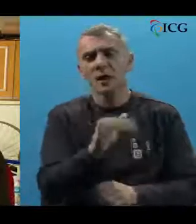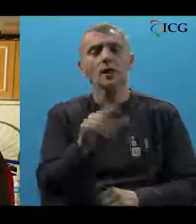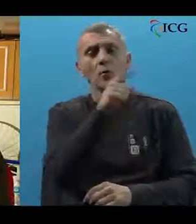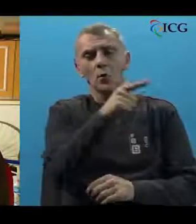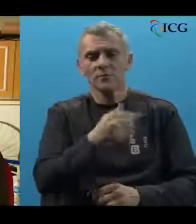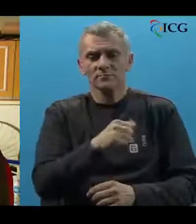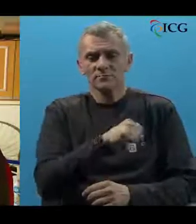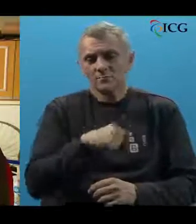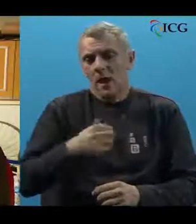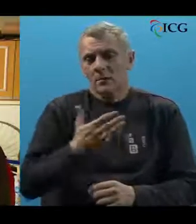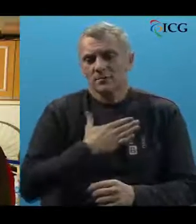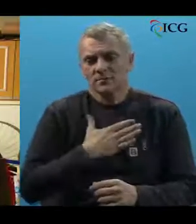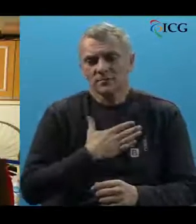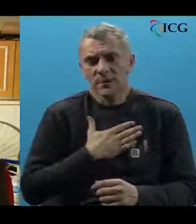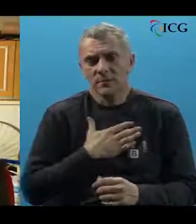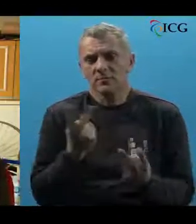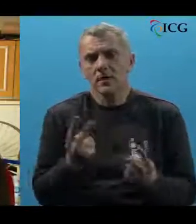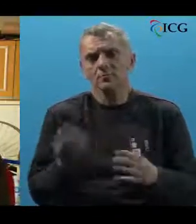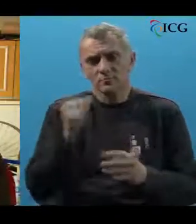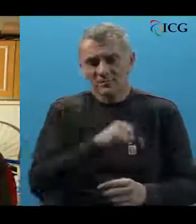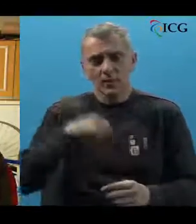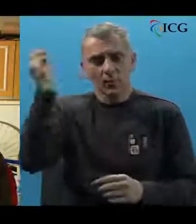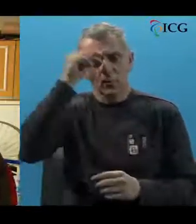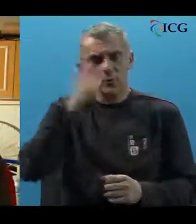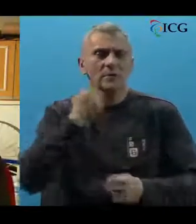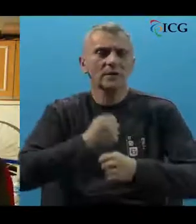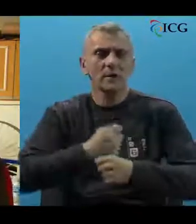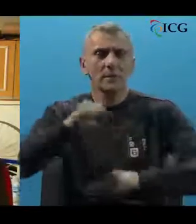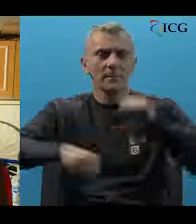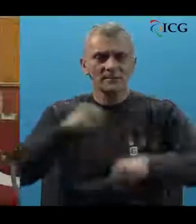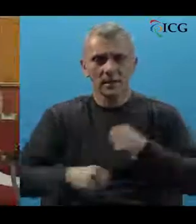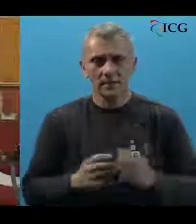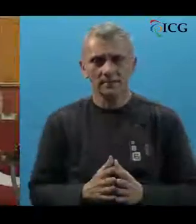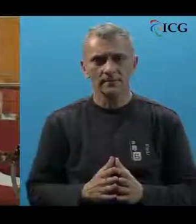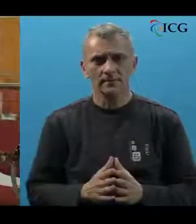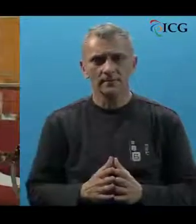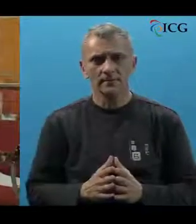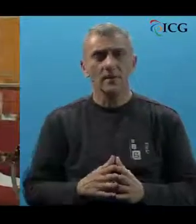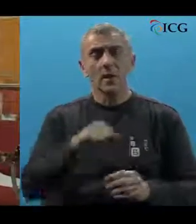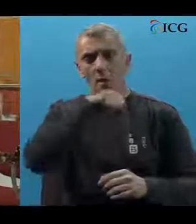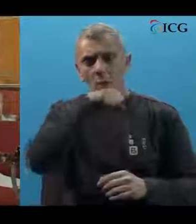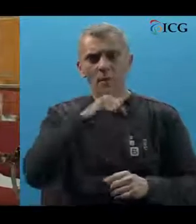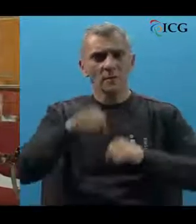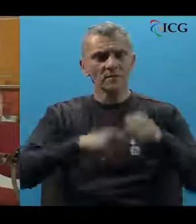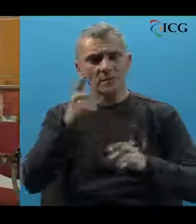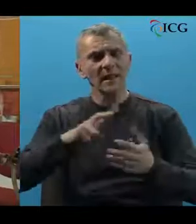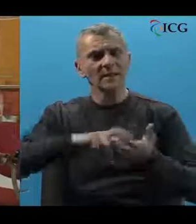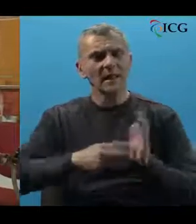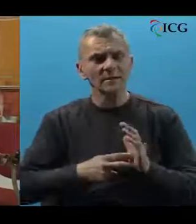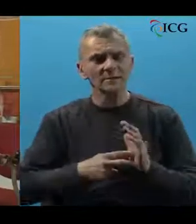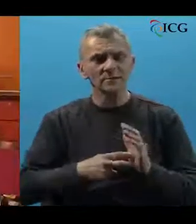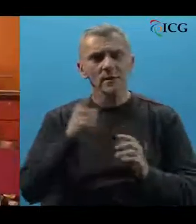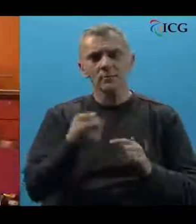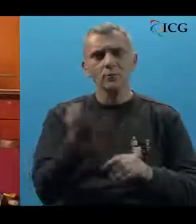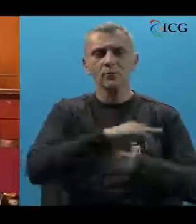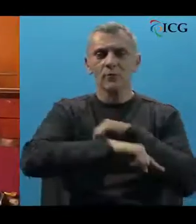sebi sam ostvario kao samovuk da dela bicikla. Ljubav prema biciklima i uopće tehnici opridjelila ga